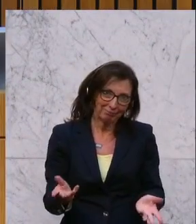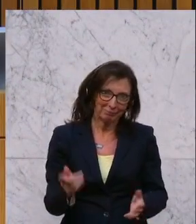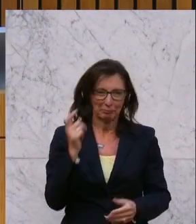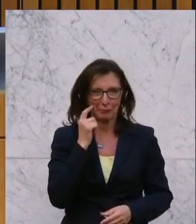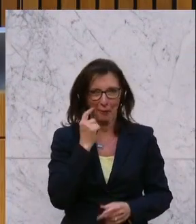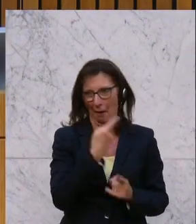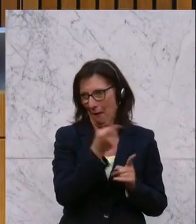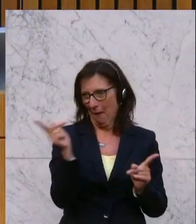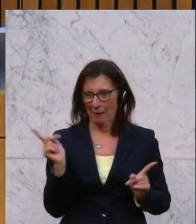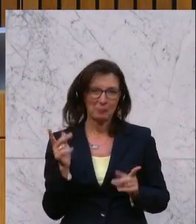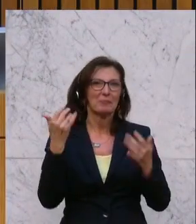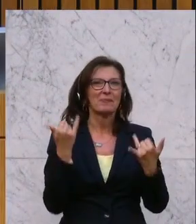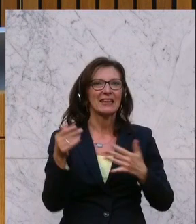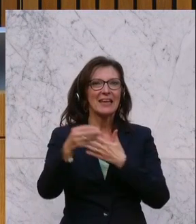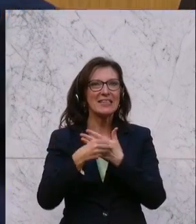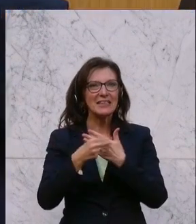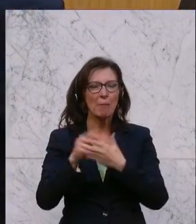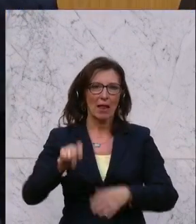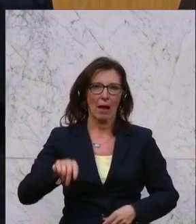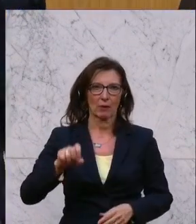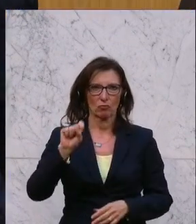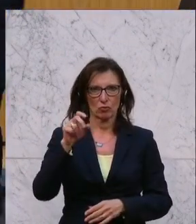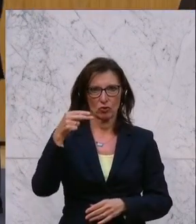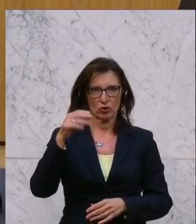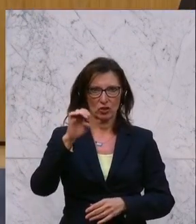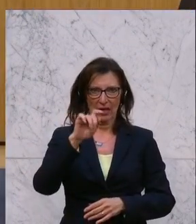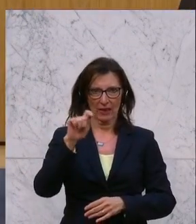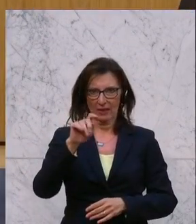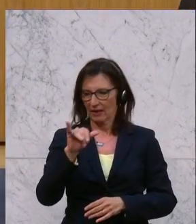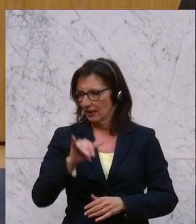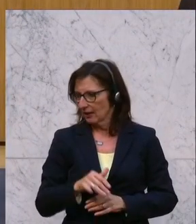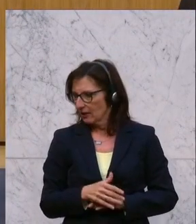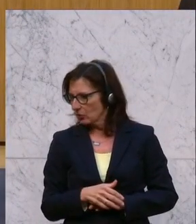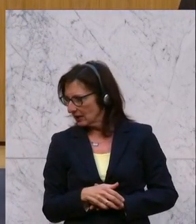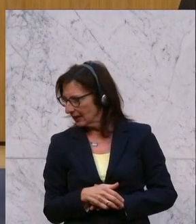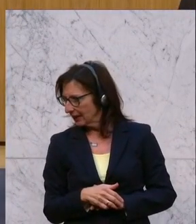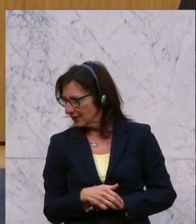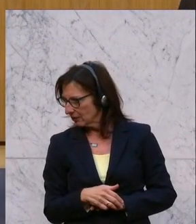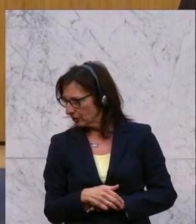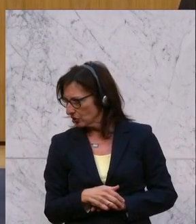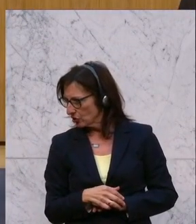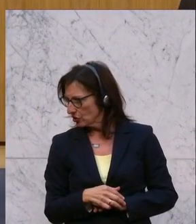Der Nationalratspräsident erklärt gerade, dass offenbar die Zeiteingabe am Pult nicht funktioniert.